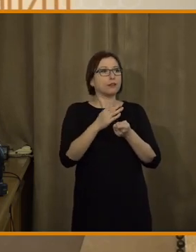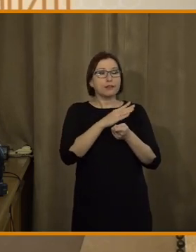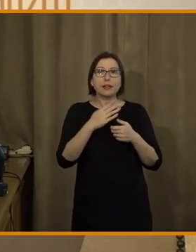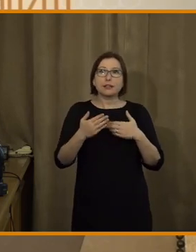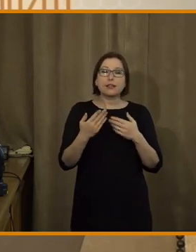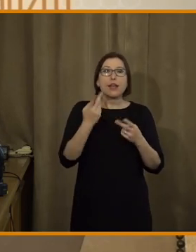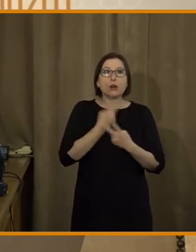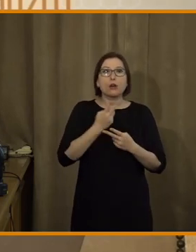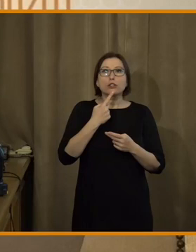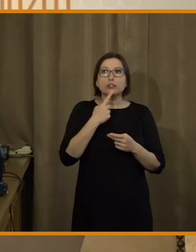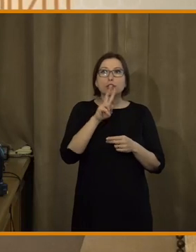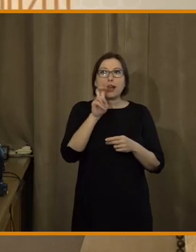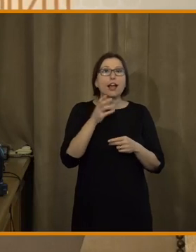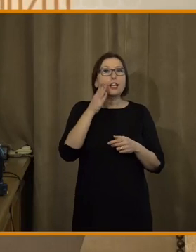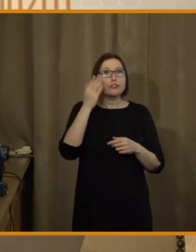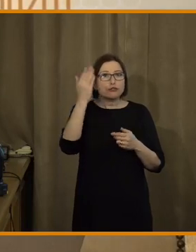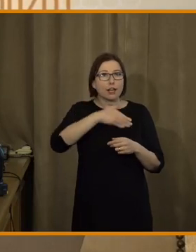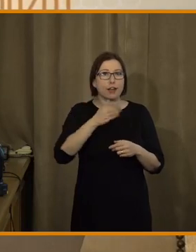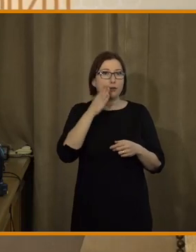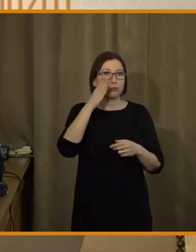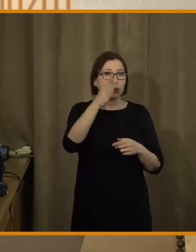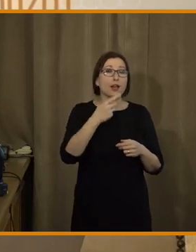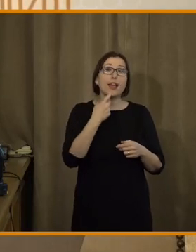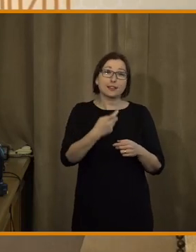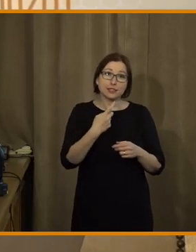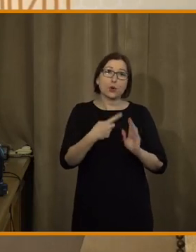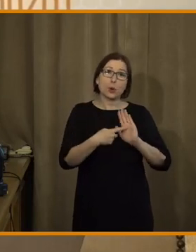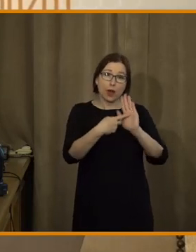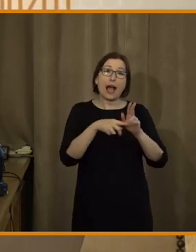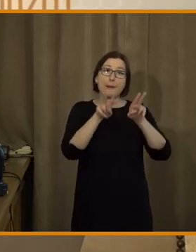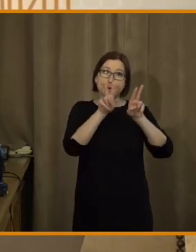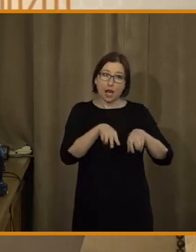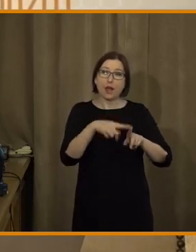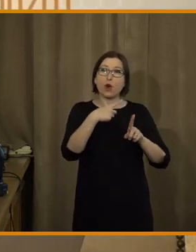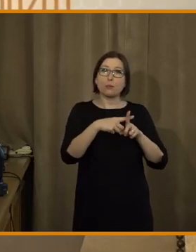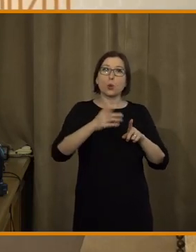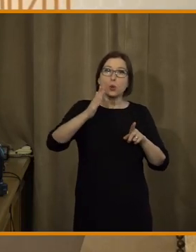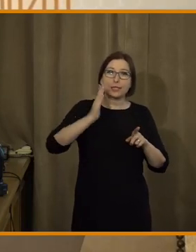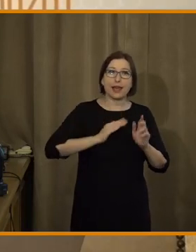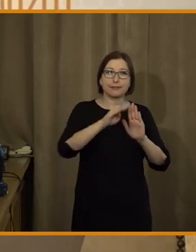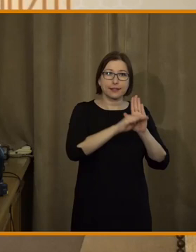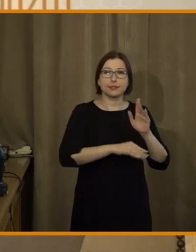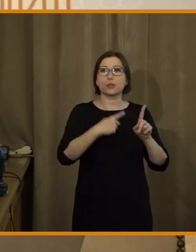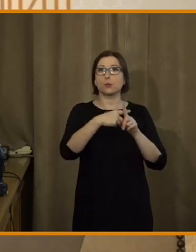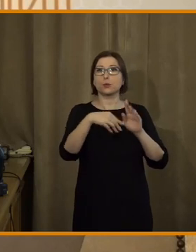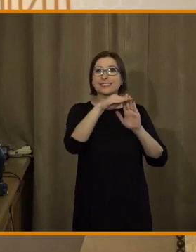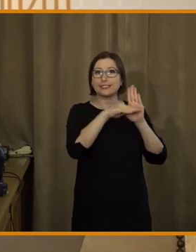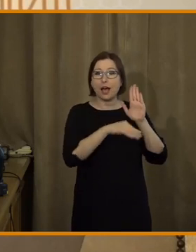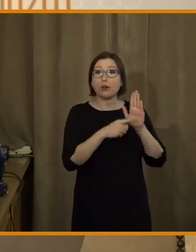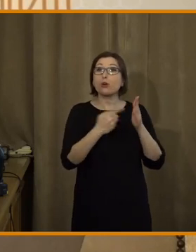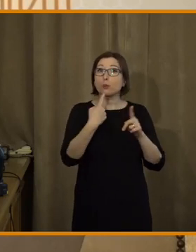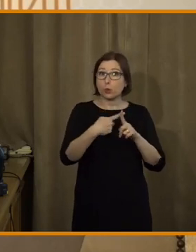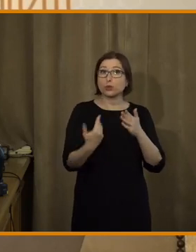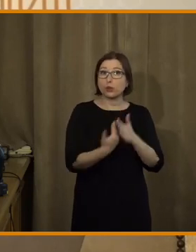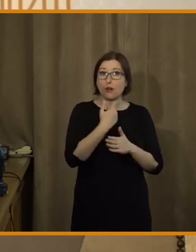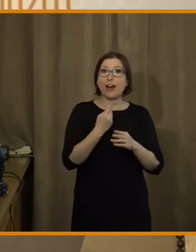černá budoucnost a otazník. A já bych vám chtěla ukázat, že to právo a vlastně její etici, a když se podíváte na tu novou pařížskou